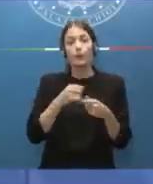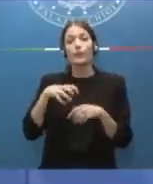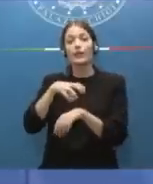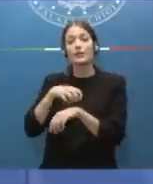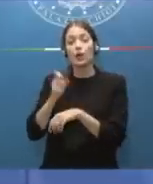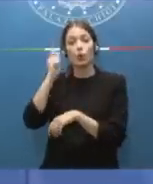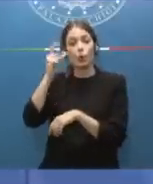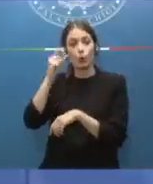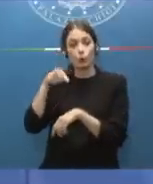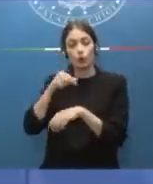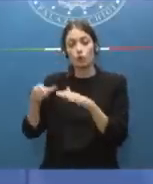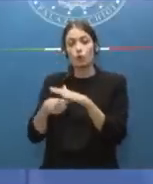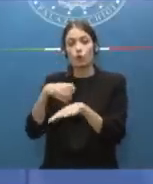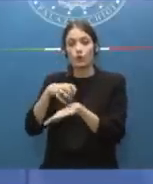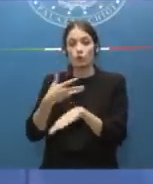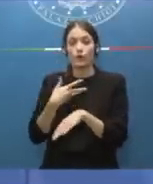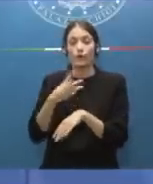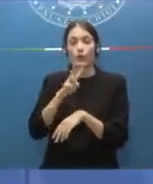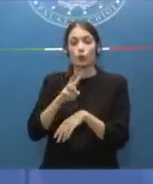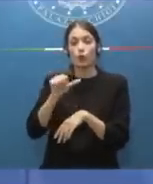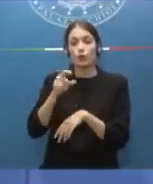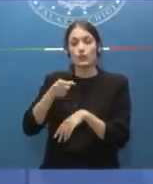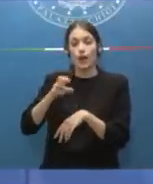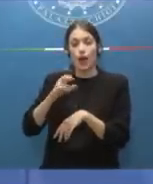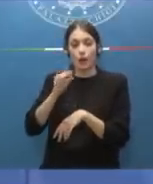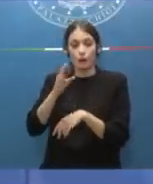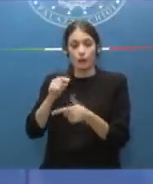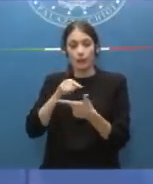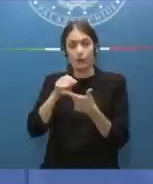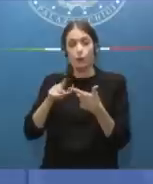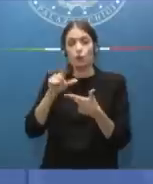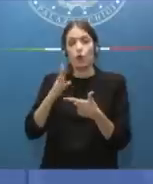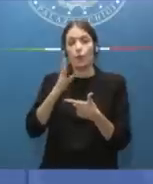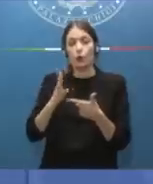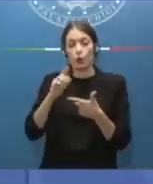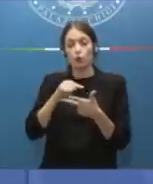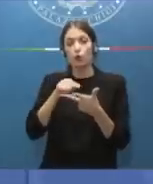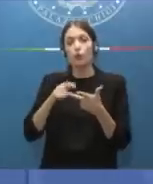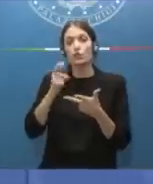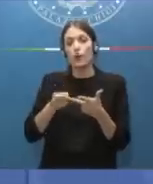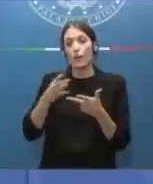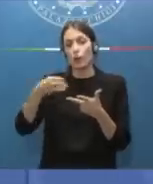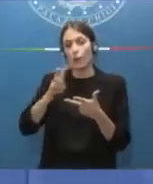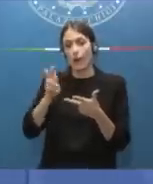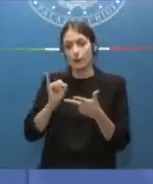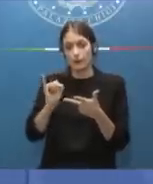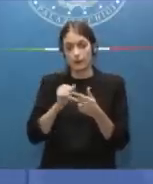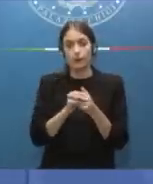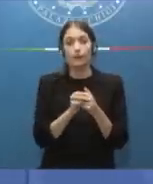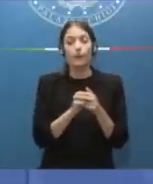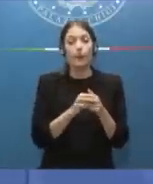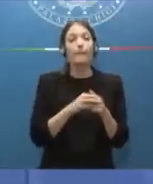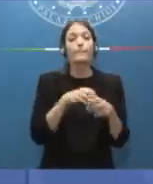ha come sottosegretari Vittorio Sgarbi, Lucia Borgonzoni e Gianmarco Mazzi. Il Ministero della